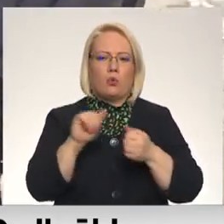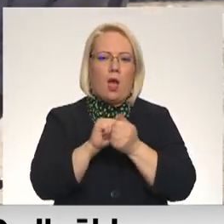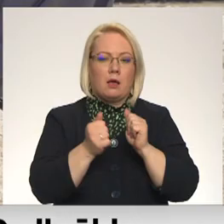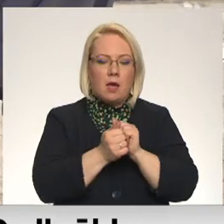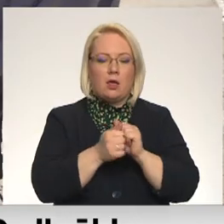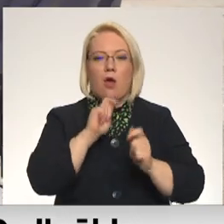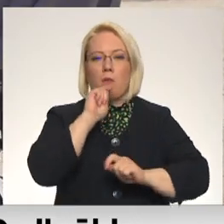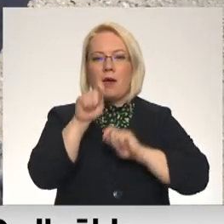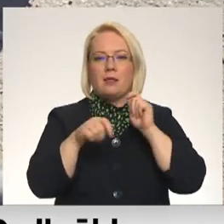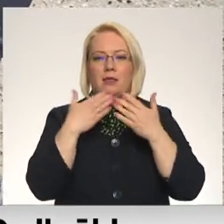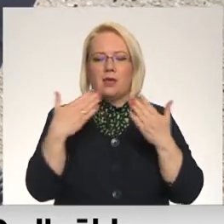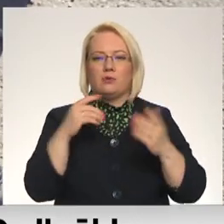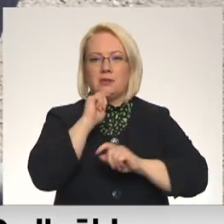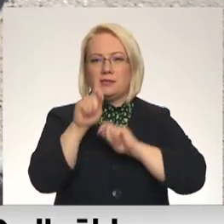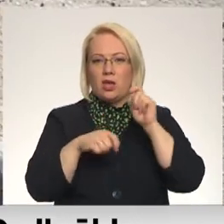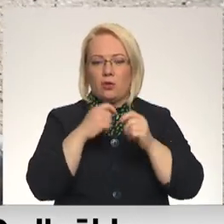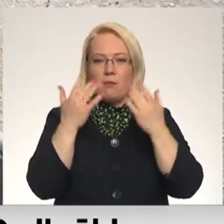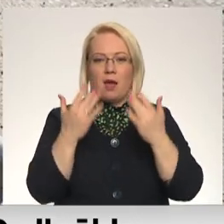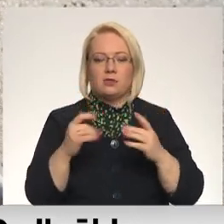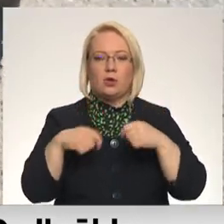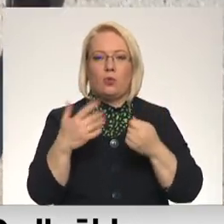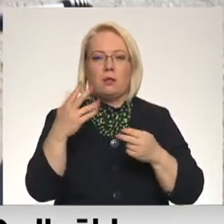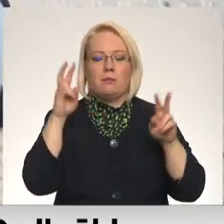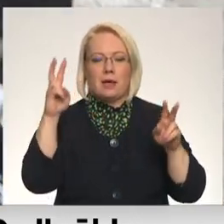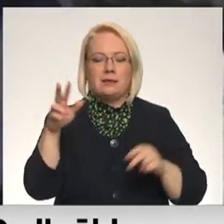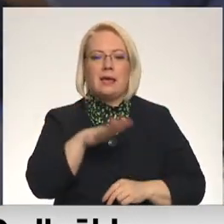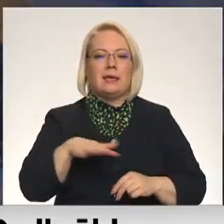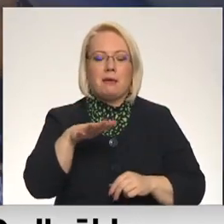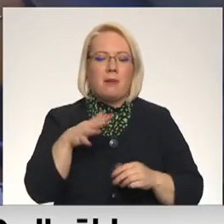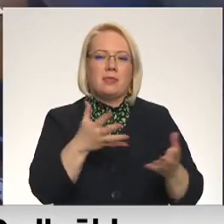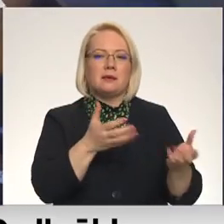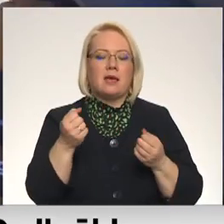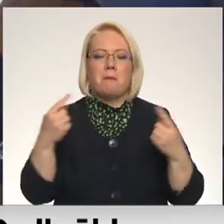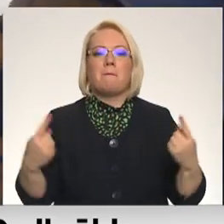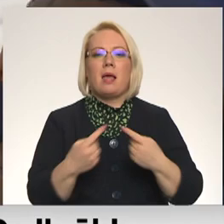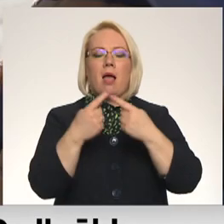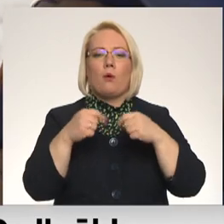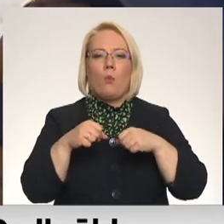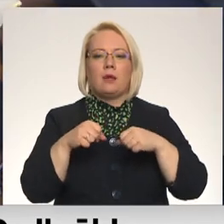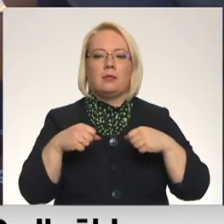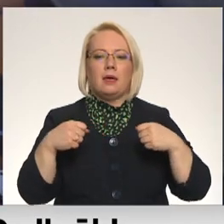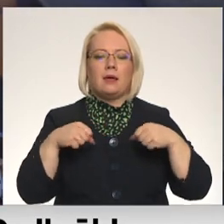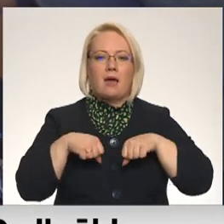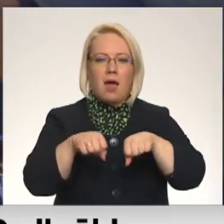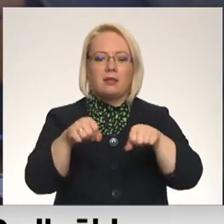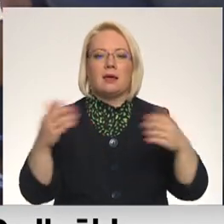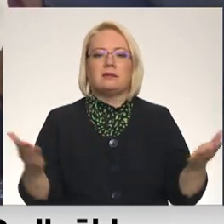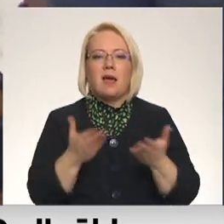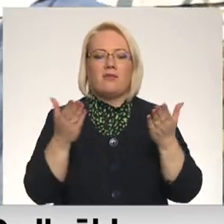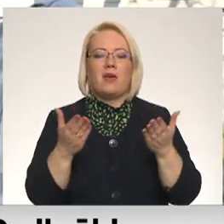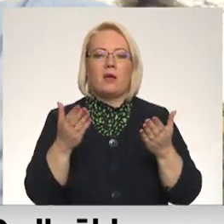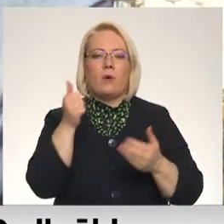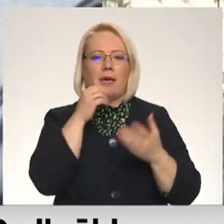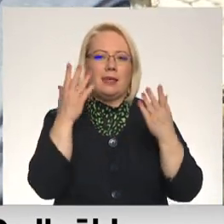ziedojumu akcijai dot pieci, ģimene tikusi pie jauniem speciāli pielāgotiem ratiem, kas būtiski atvieglo ikdienas gaitas.